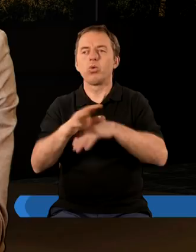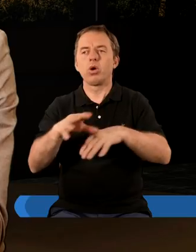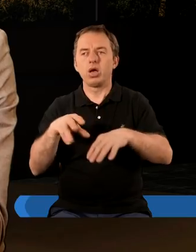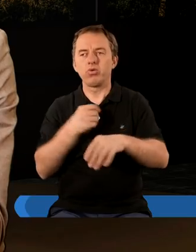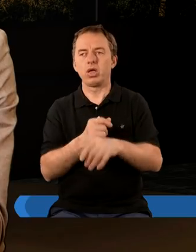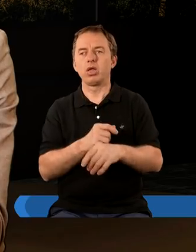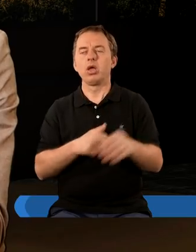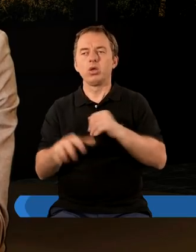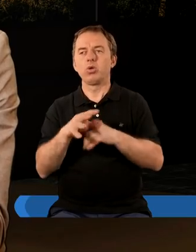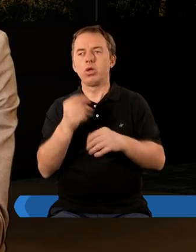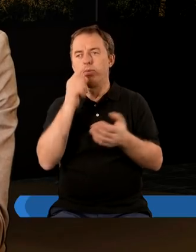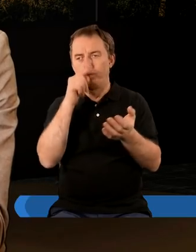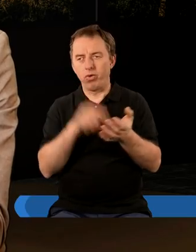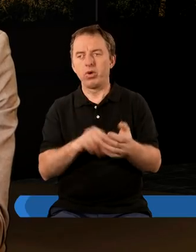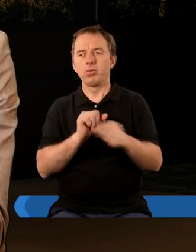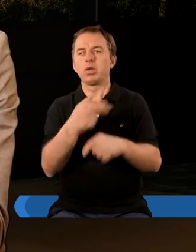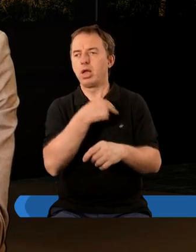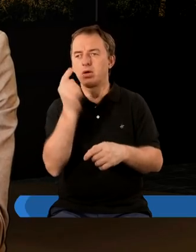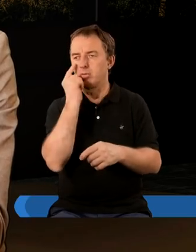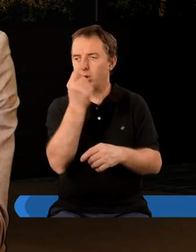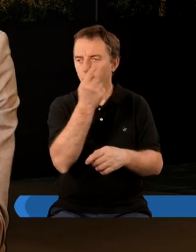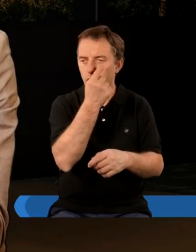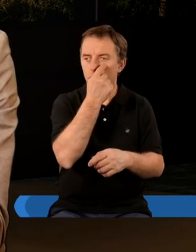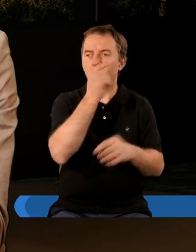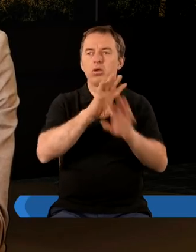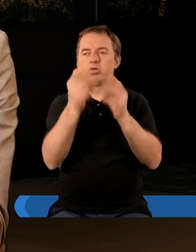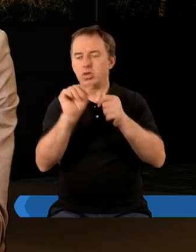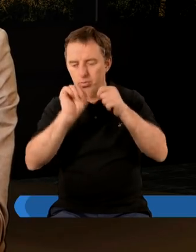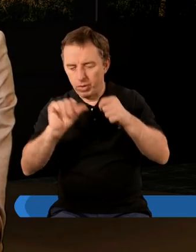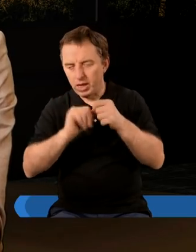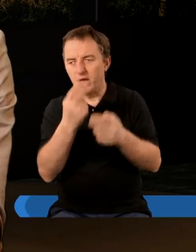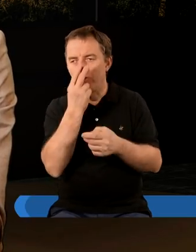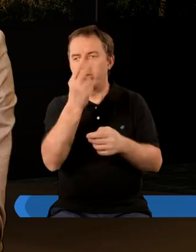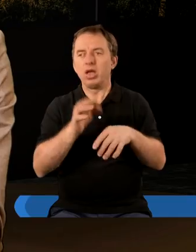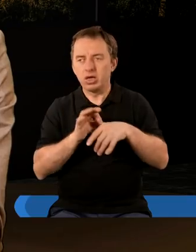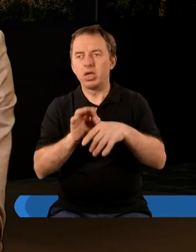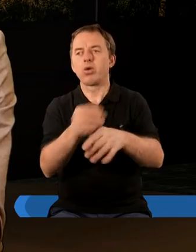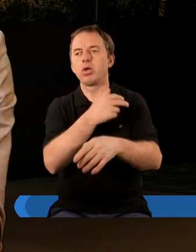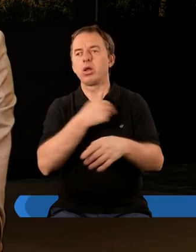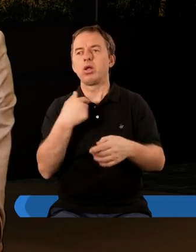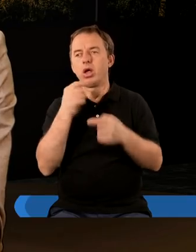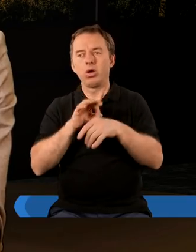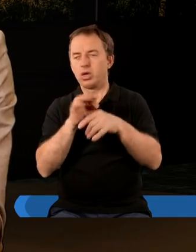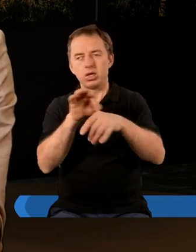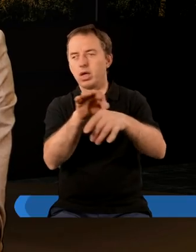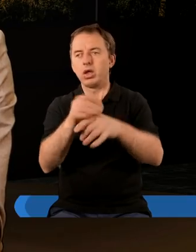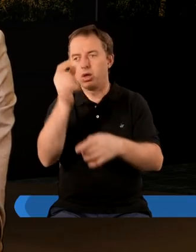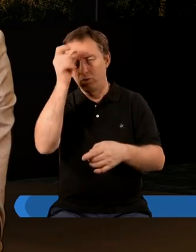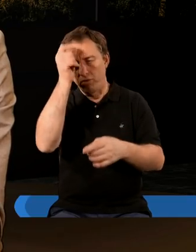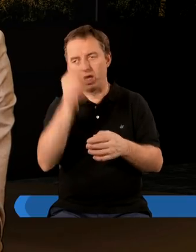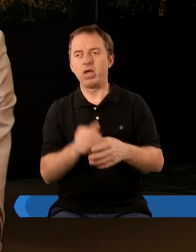Świętego bo Duch Święty powinien być naszymi oczami który wszystko bada widzi i kieruje nami bo oczy kierują